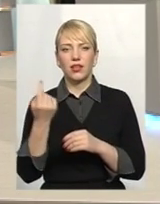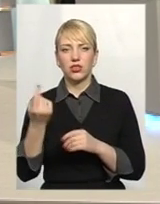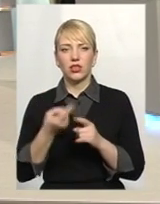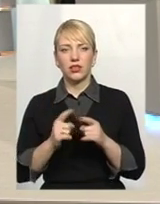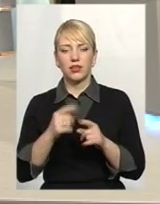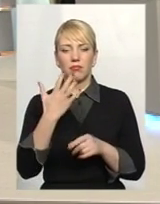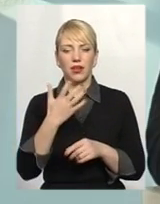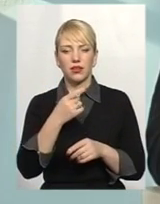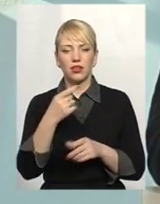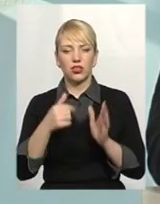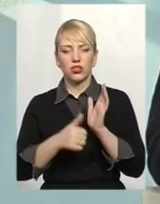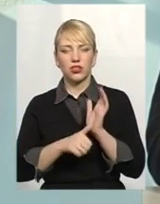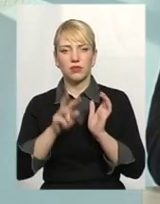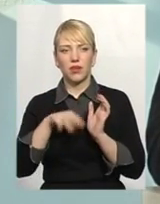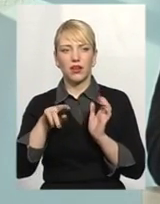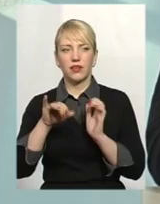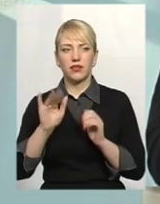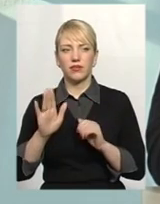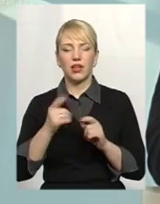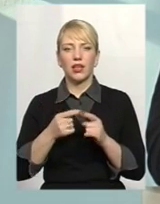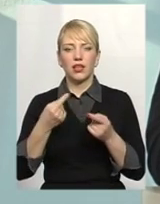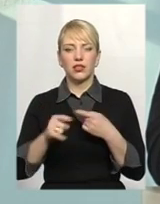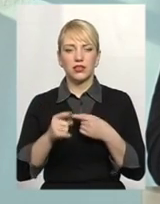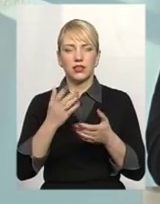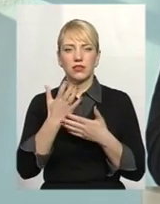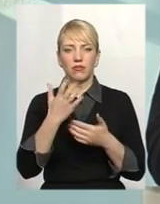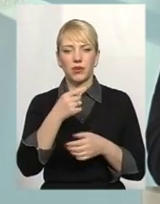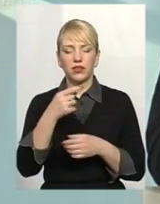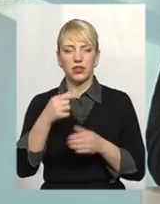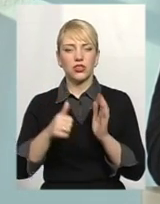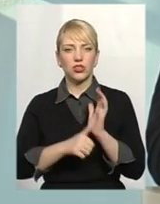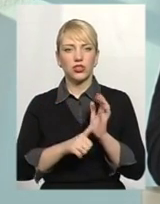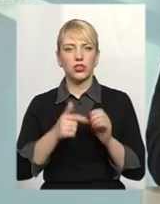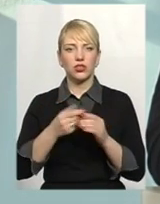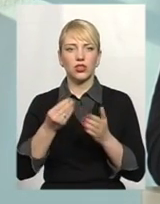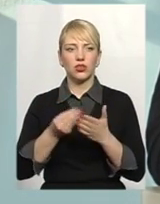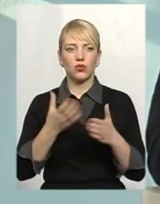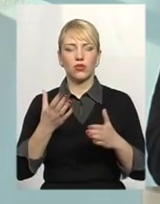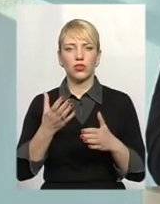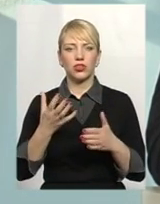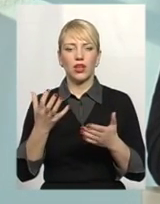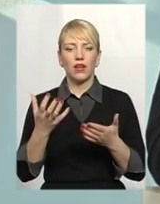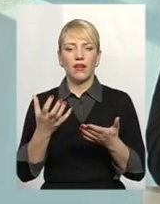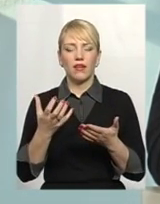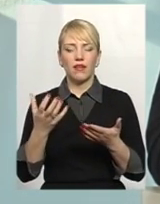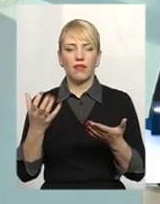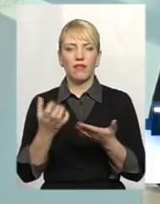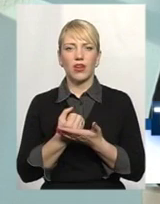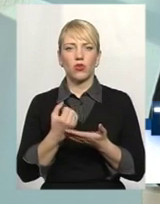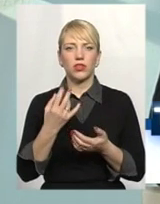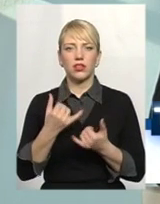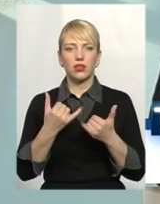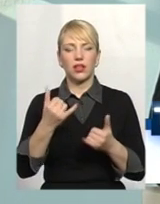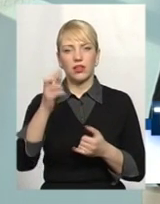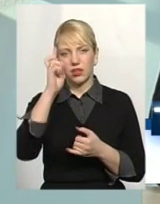-6 мільярдів. Тобто, різниця там в 5-6 дорожча, як виходить для держави. А ми всі повинні